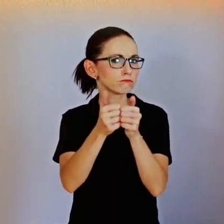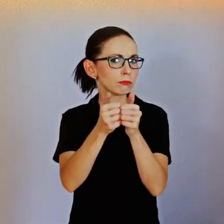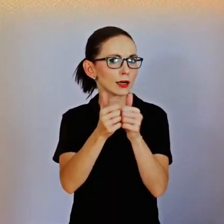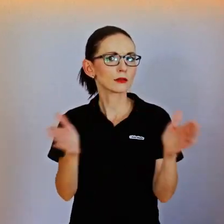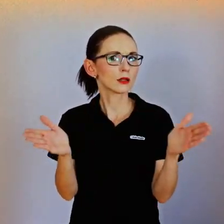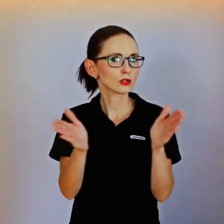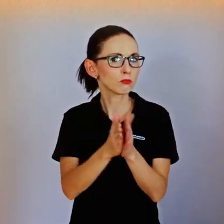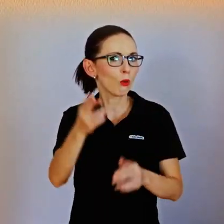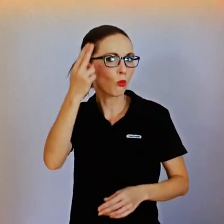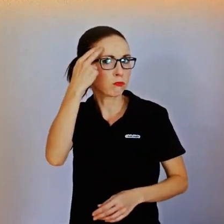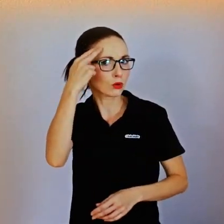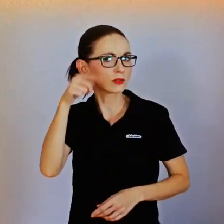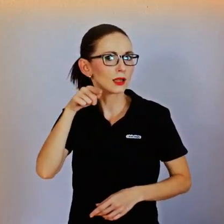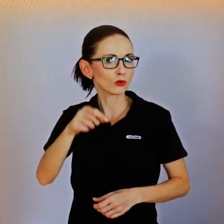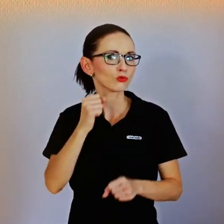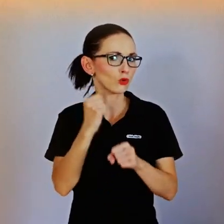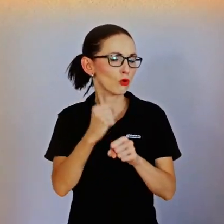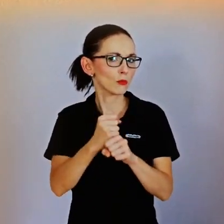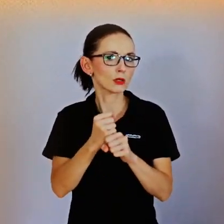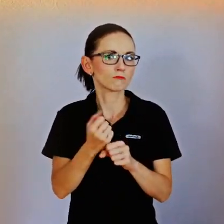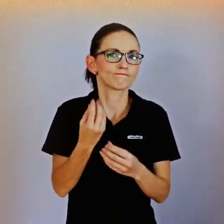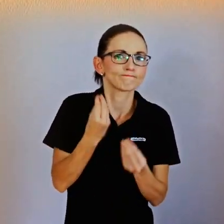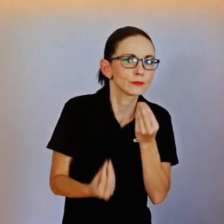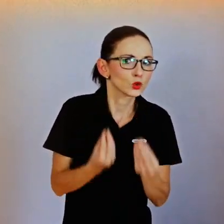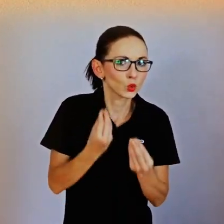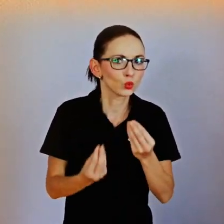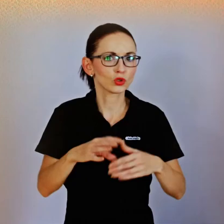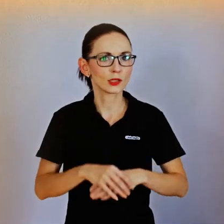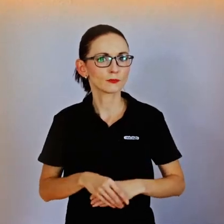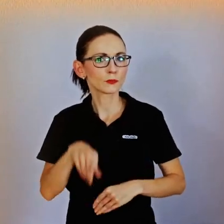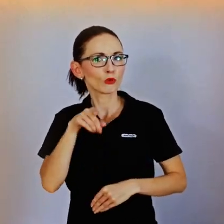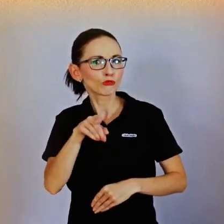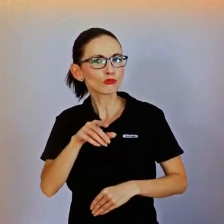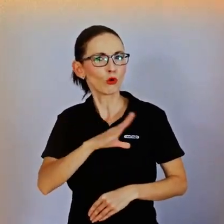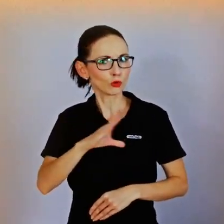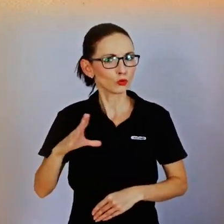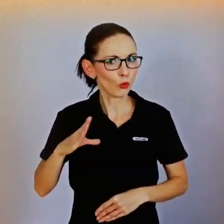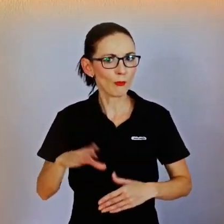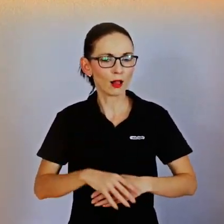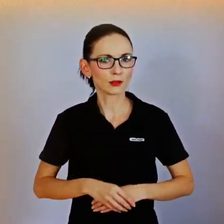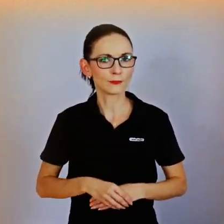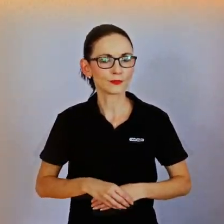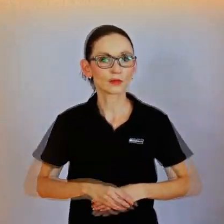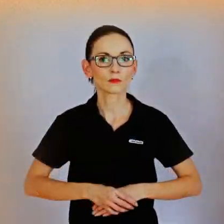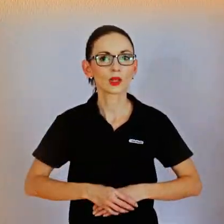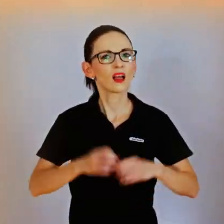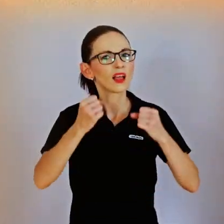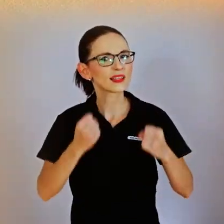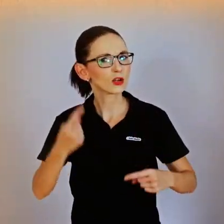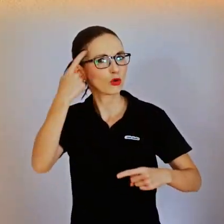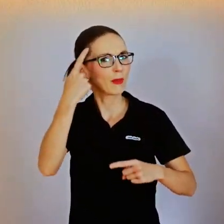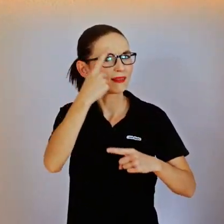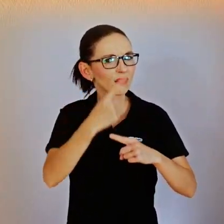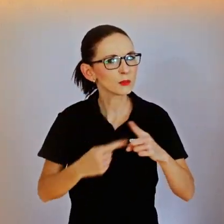tom partnerství. A zažívat pak tu sexualitu v partnerství, protože to je nejvíc jakoby přerozené, ale ne všichni tyto možnosti